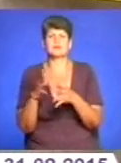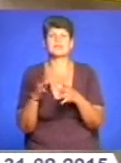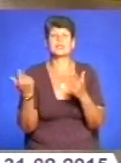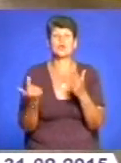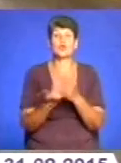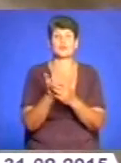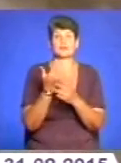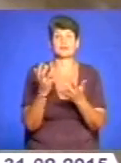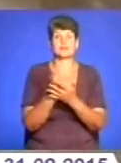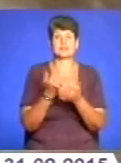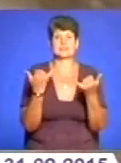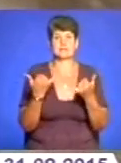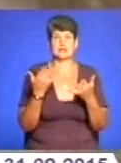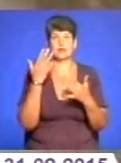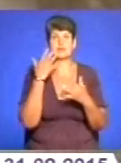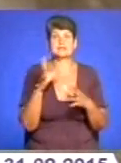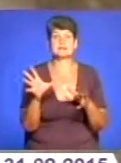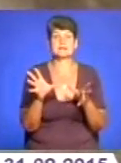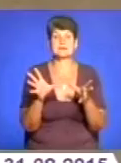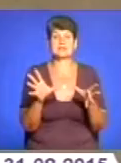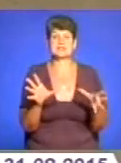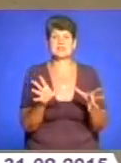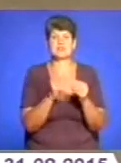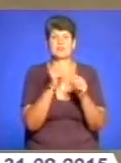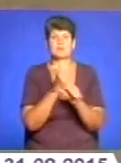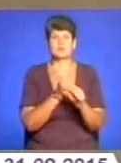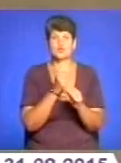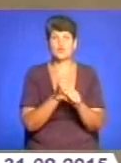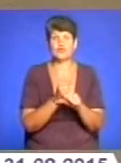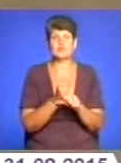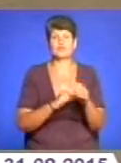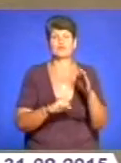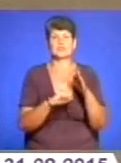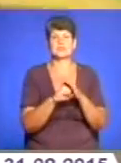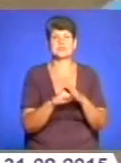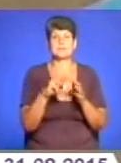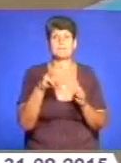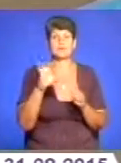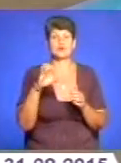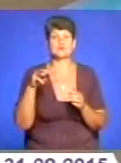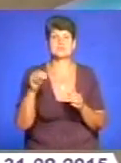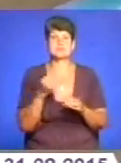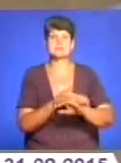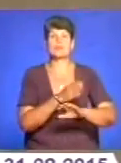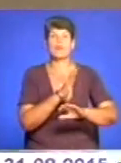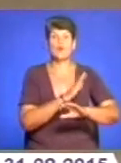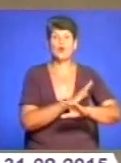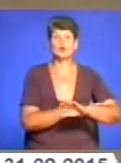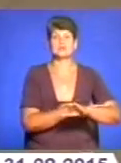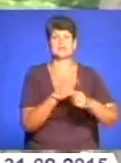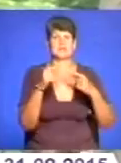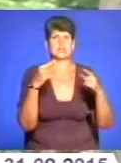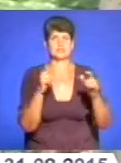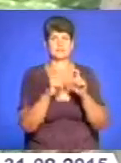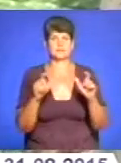вдалося лише зараз, завдяки співпраці заповідника замки Тернопілля, фундації мости, посольства Польщі та інших установ.